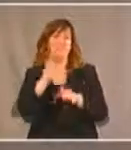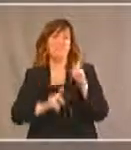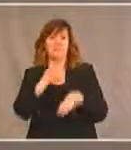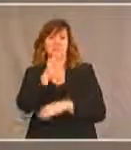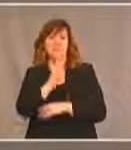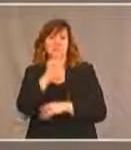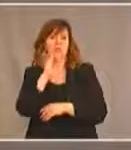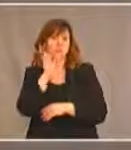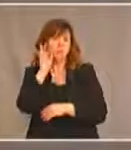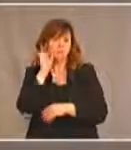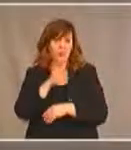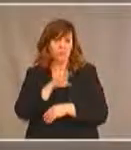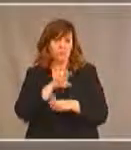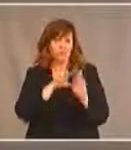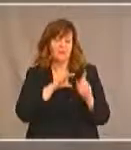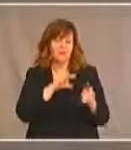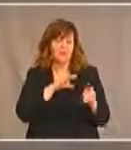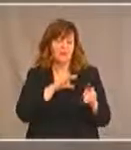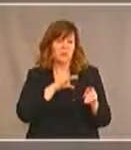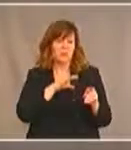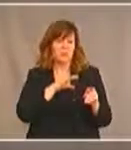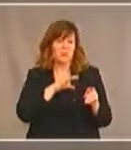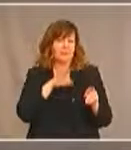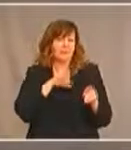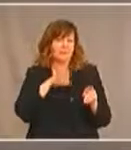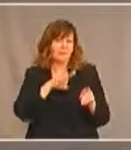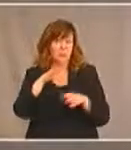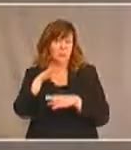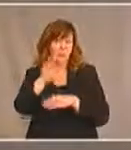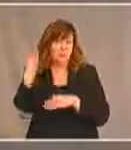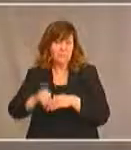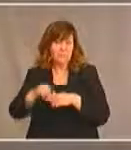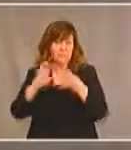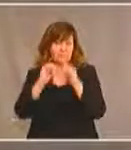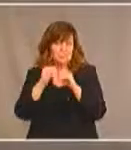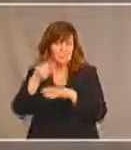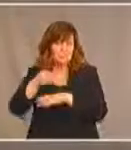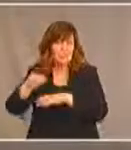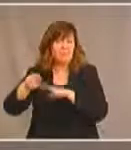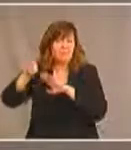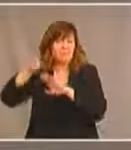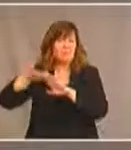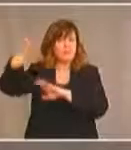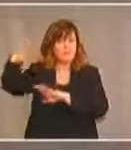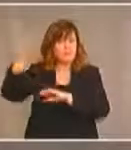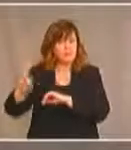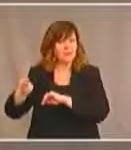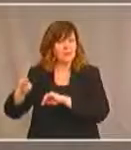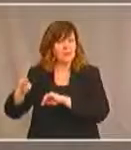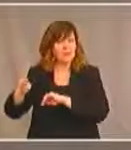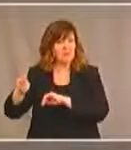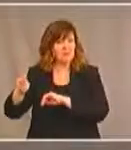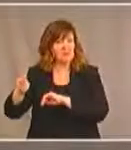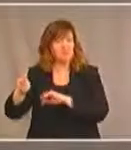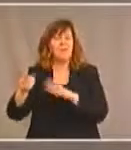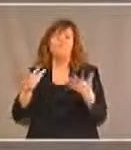ont un taux de handicap plus élevé. Ah,